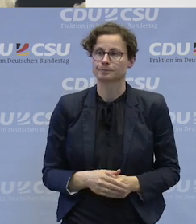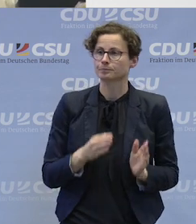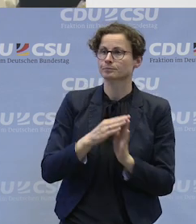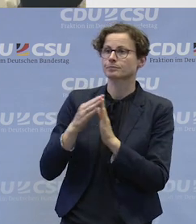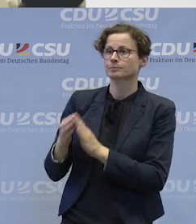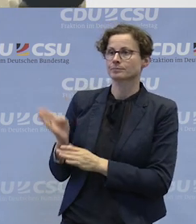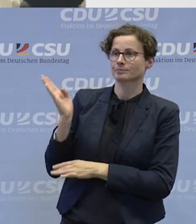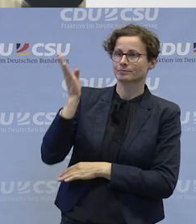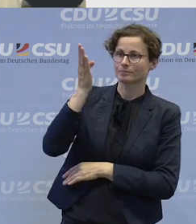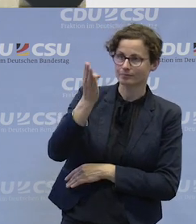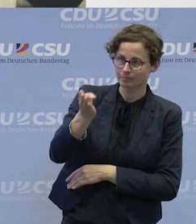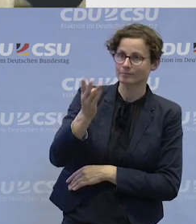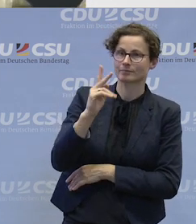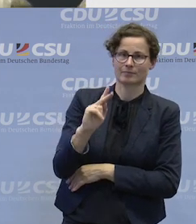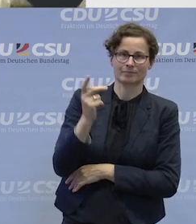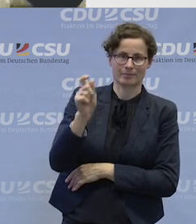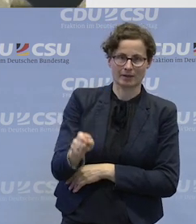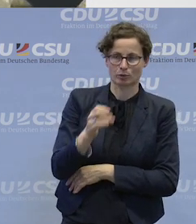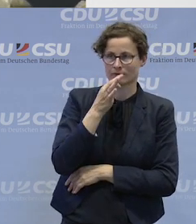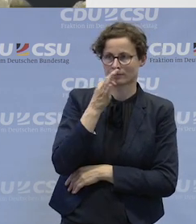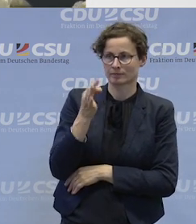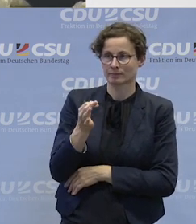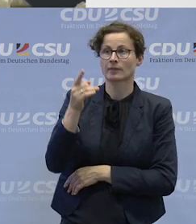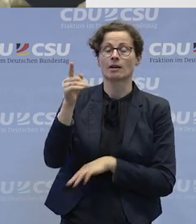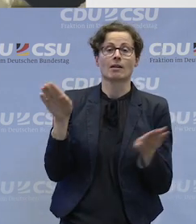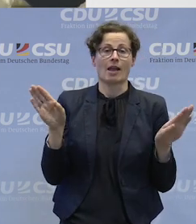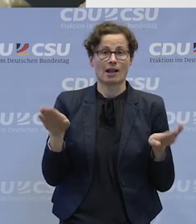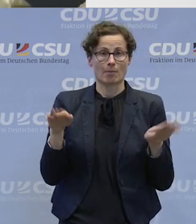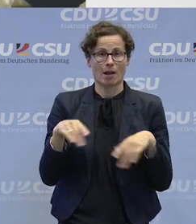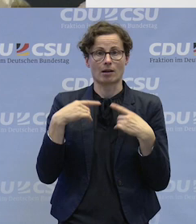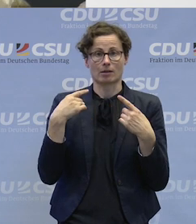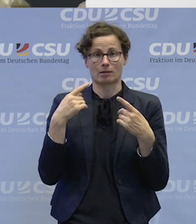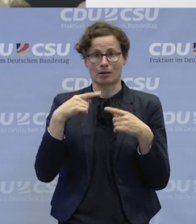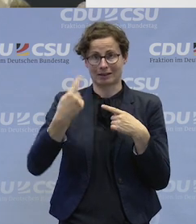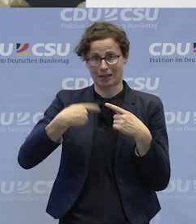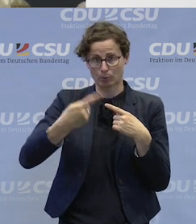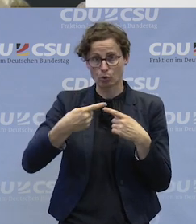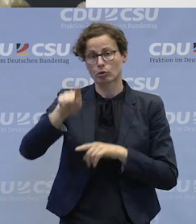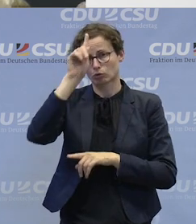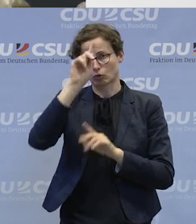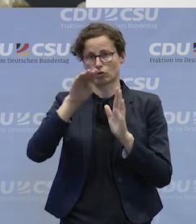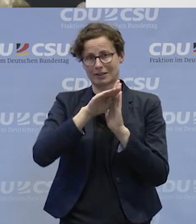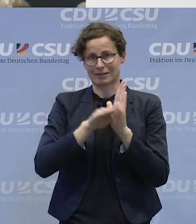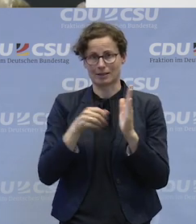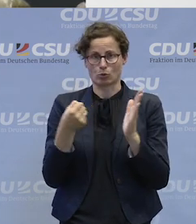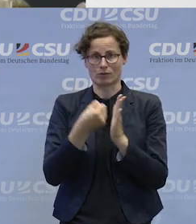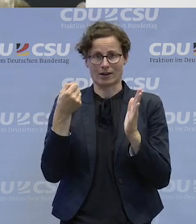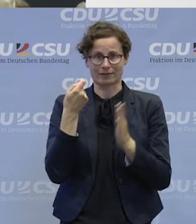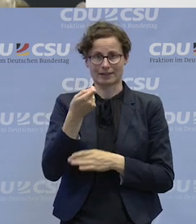Sie sich kurz vor, das wäre freundlich. Ich halte es für Sie fest. Engelbert Drehrup von der Deutschen Gesetzlichen Unfallversicherung.